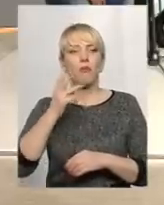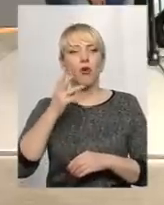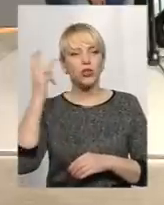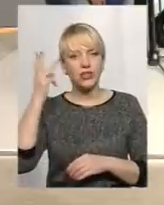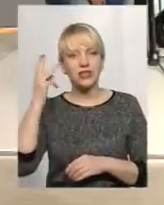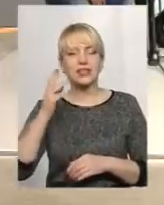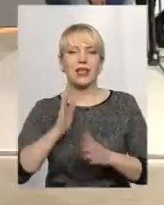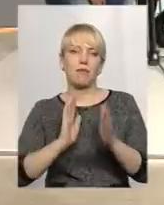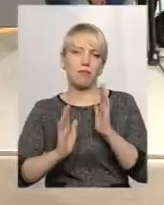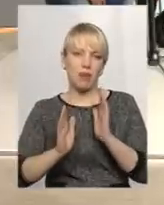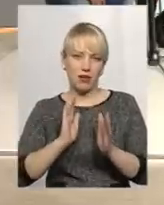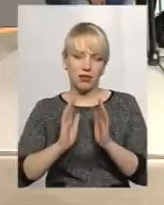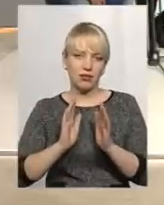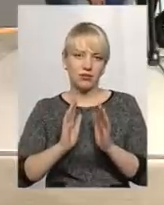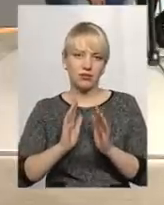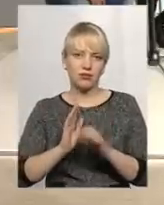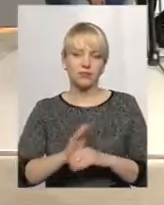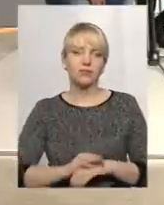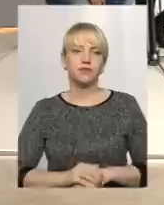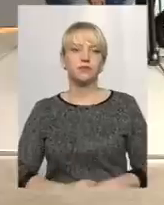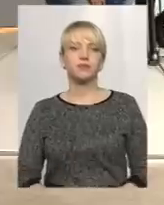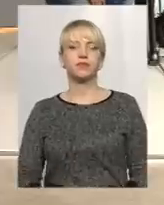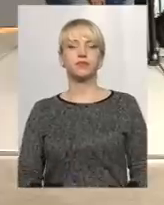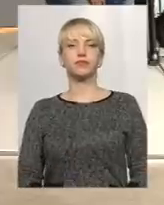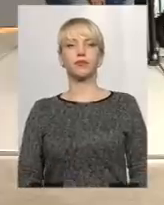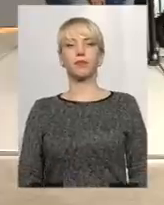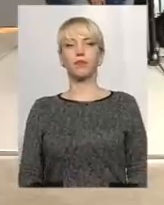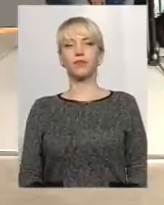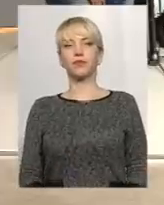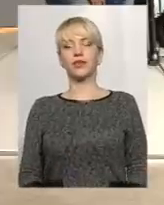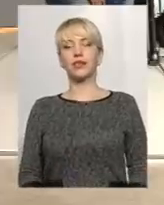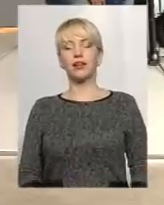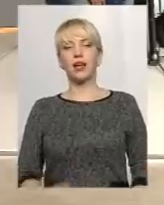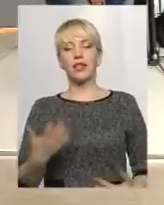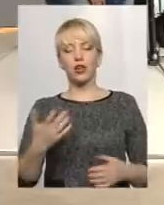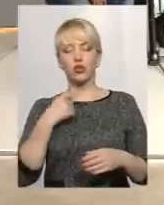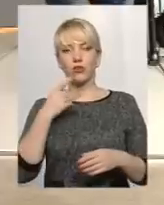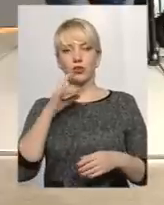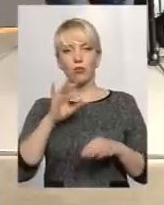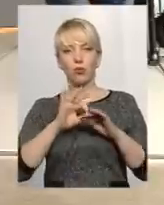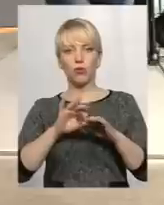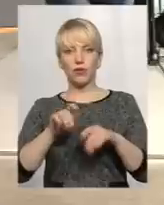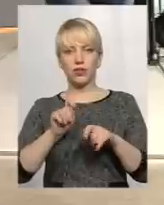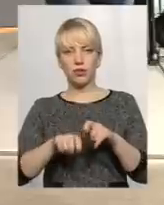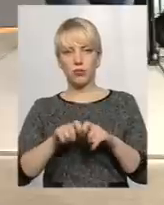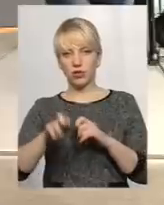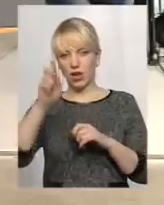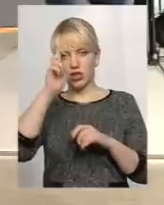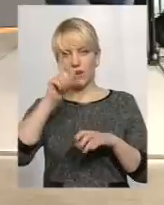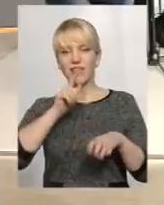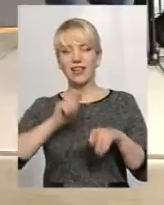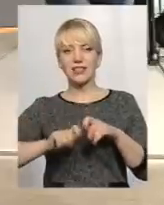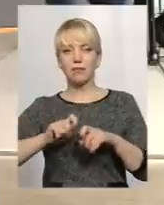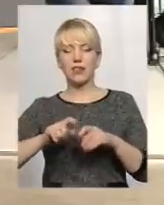вибачаюся. Олег Іванович, будь ласка. Давайте, якщо ми зачепили саме проведення перевірок, то Державна кількостя інспекція в